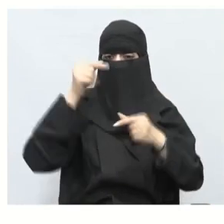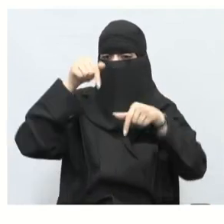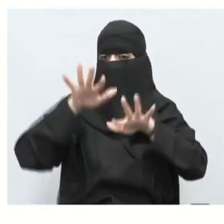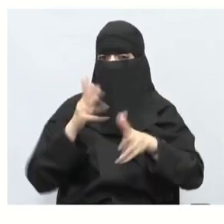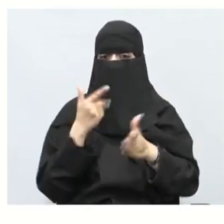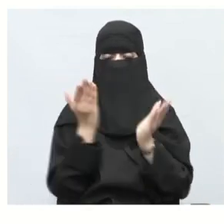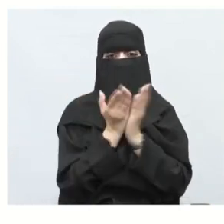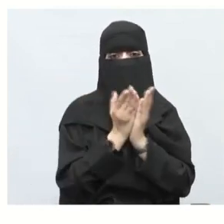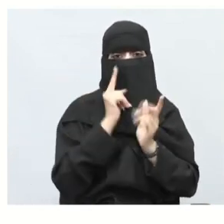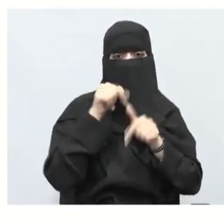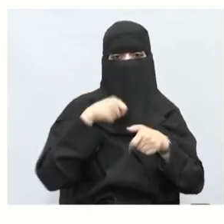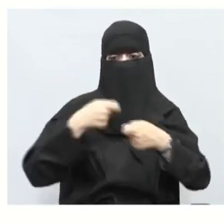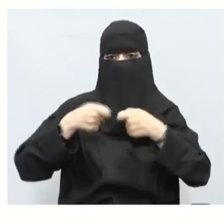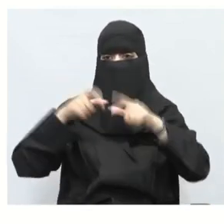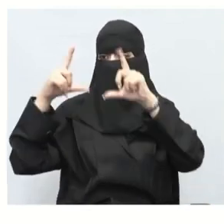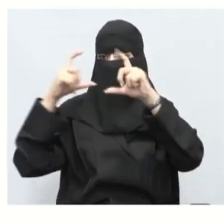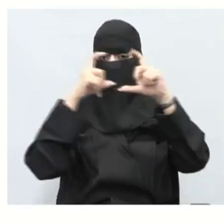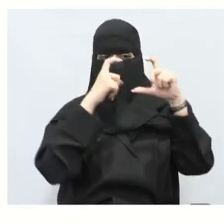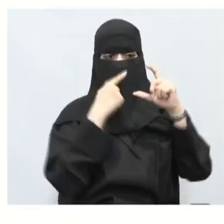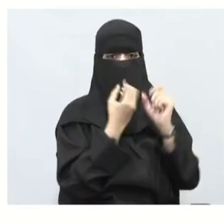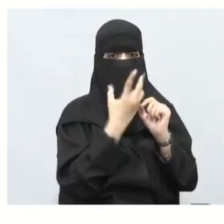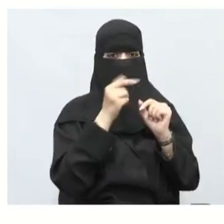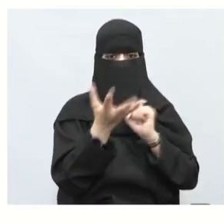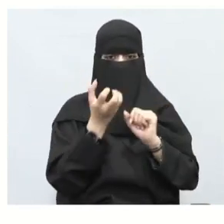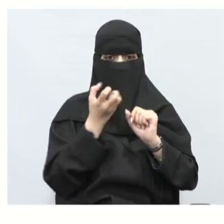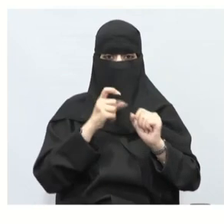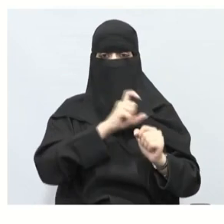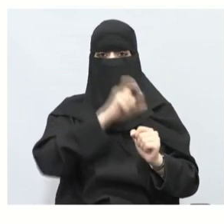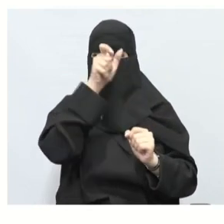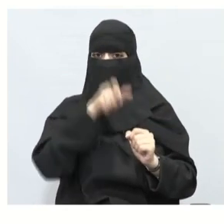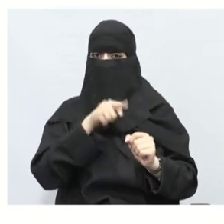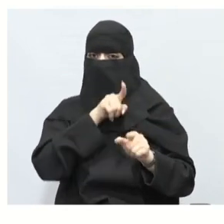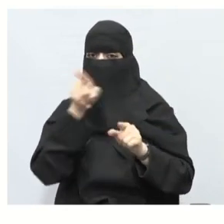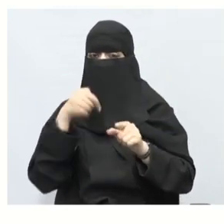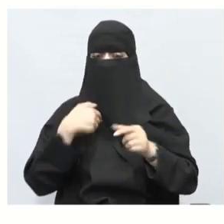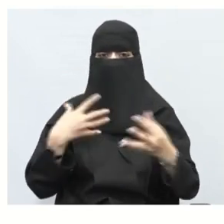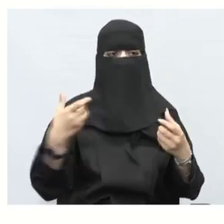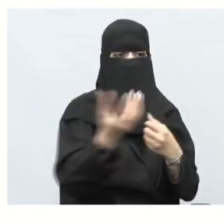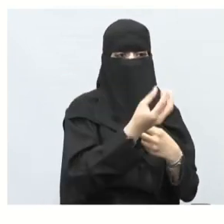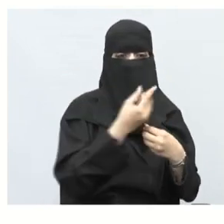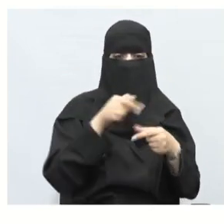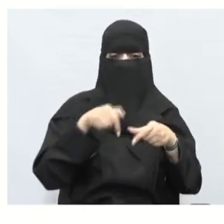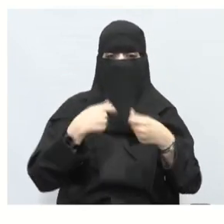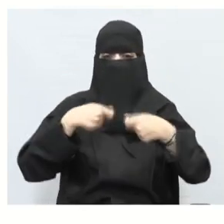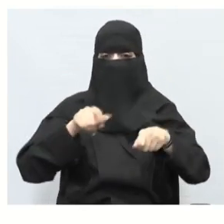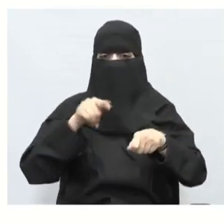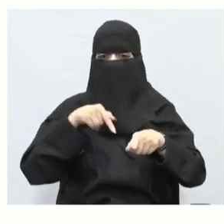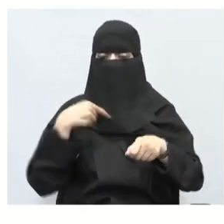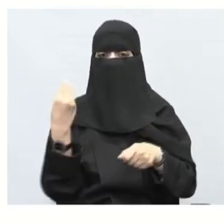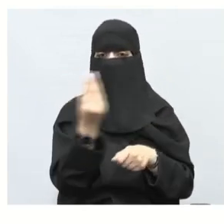المناظر الطبيعية التي التقتها الطلاب لجمع تكاليف رحلة ميدانية فركزوا معي فبع أول